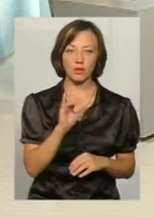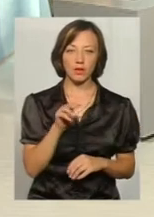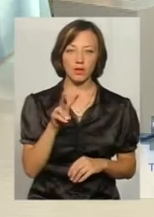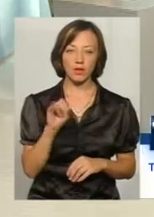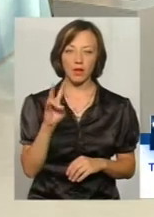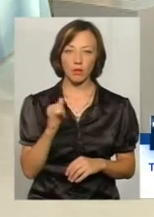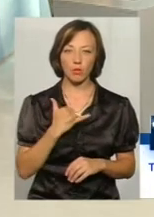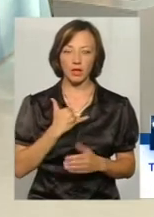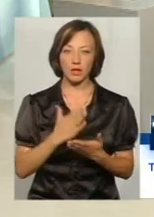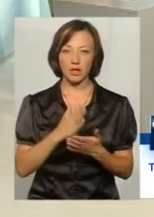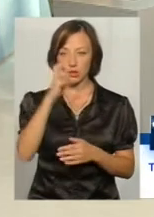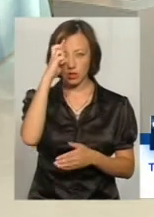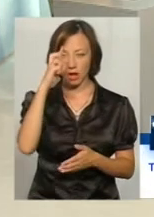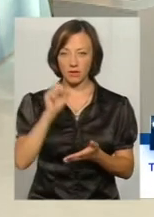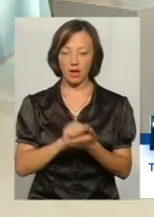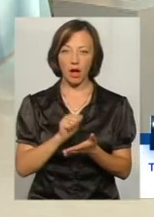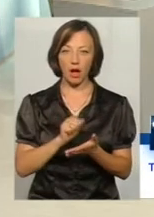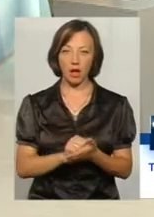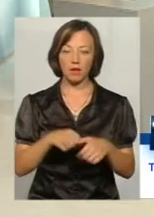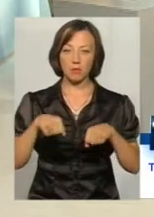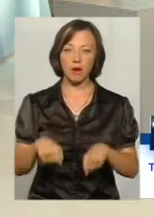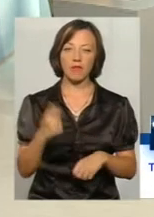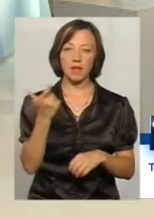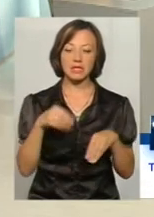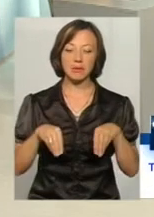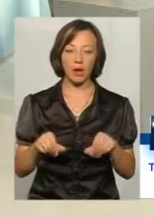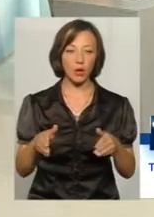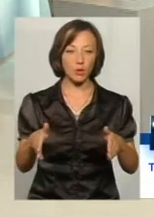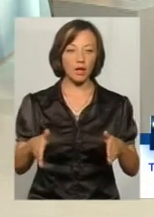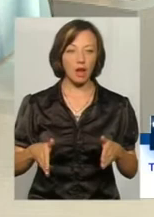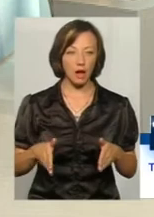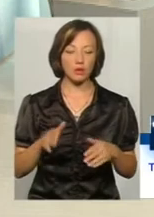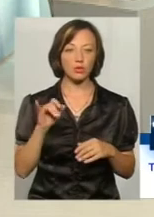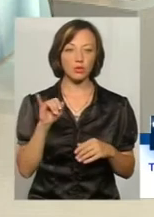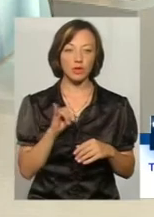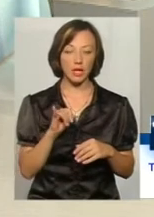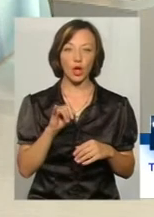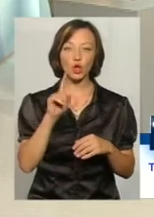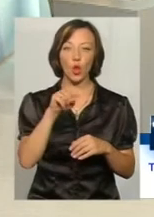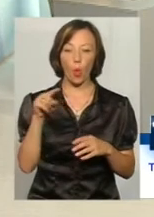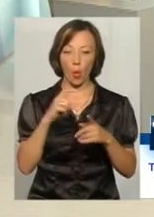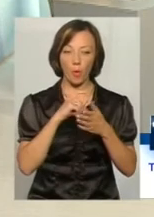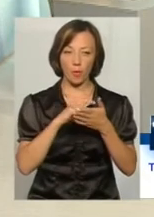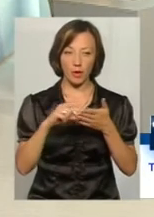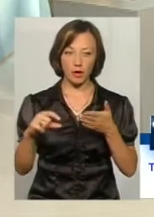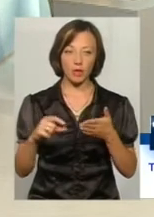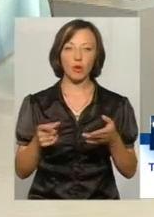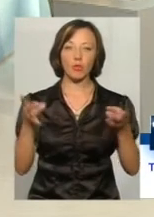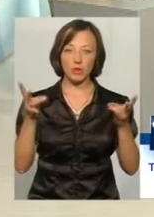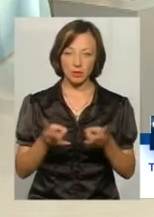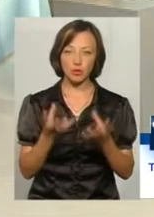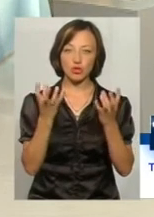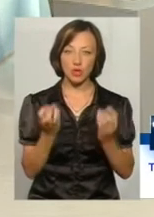є державний акт на правовласності на земельну тіліганку. І саме сказав старим номером. Чи потрібно мені ваще